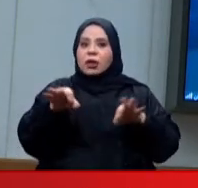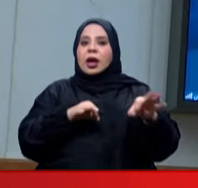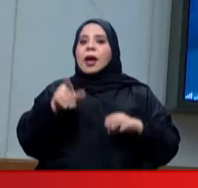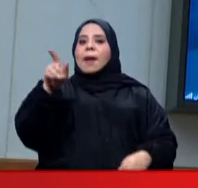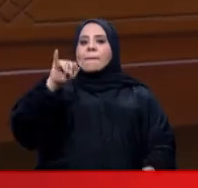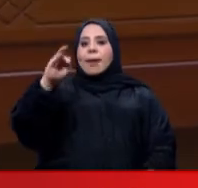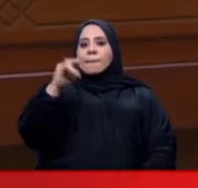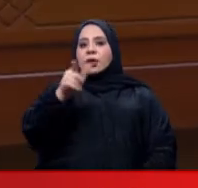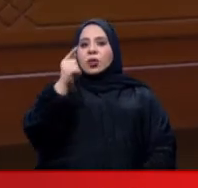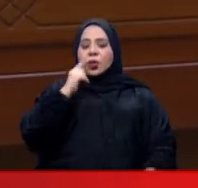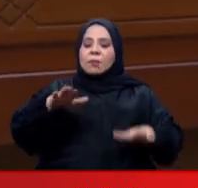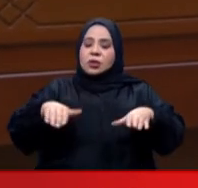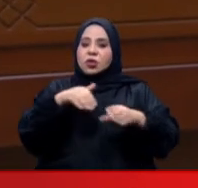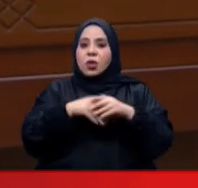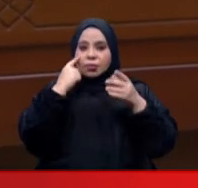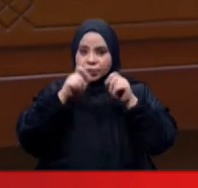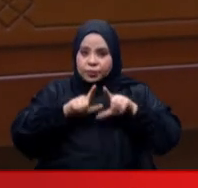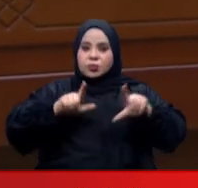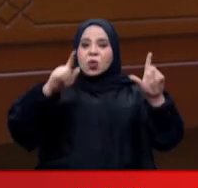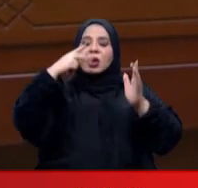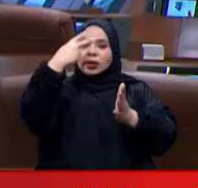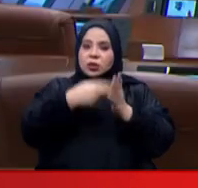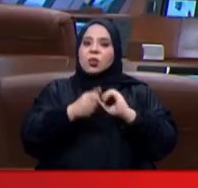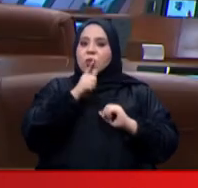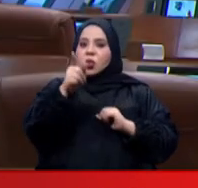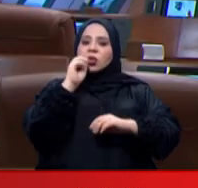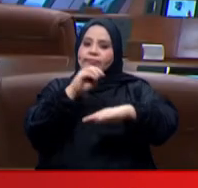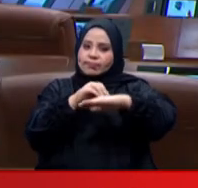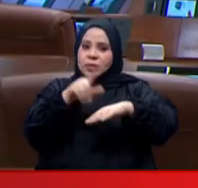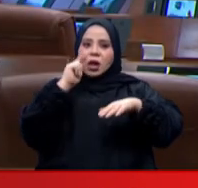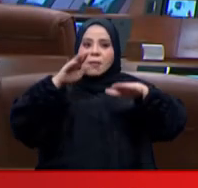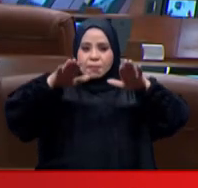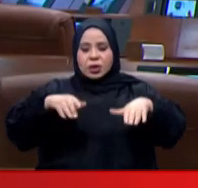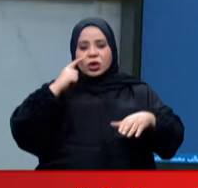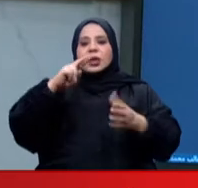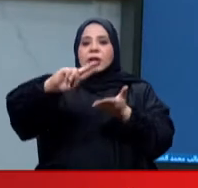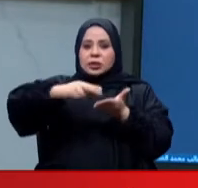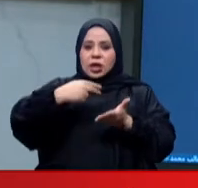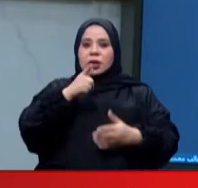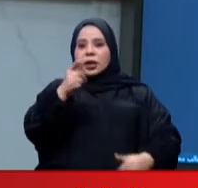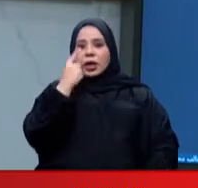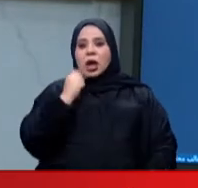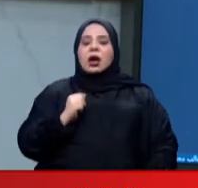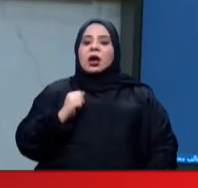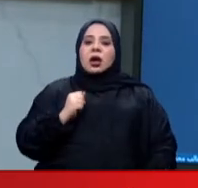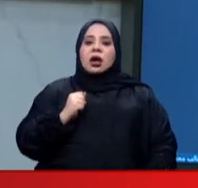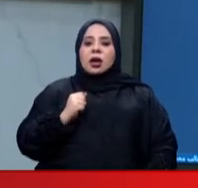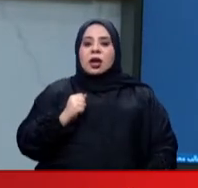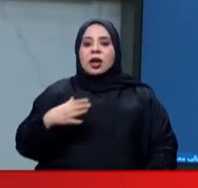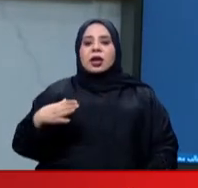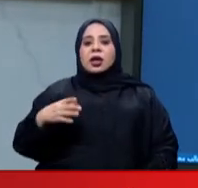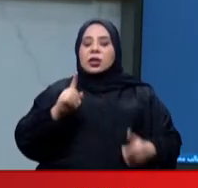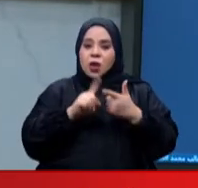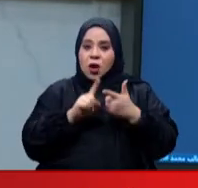لمجلس النواب بالتصريح التالي تم اختار المجلس بالرسالة الواردة من صاحب السمو الملكي النائب الأول لرئيس مجلس الوزراء